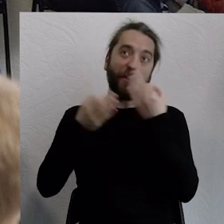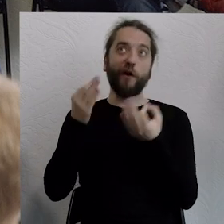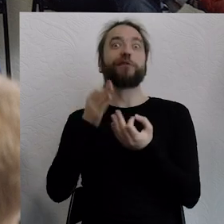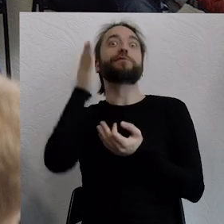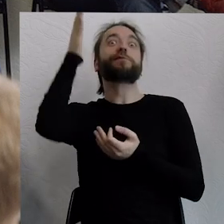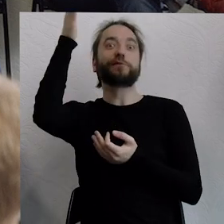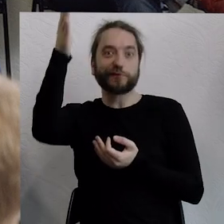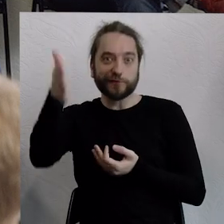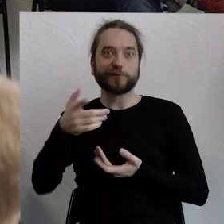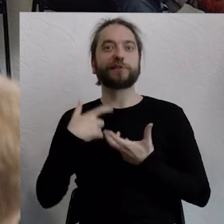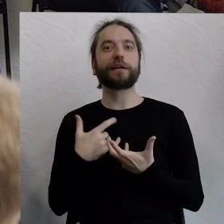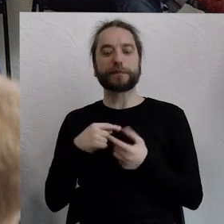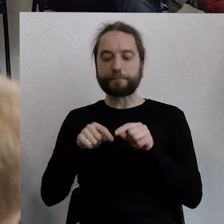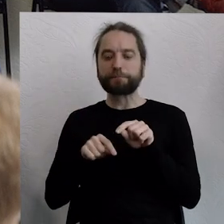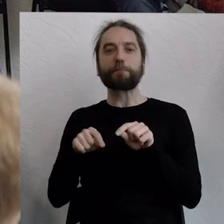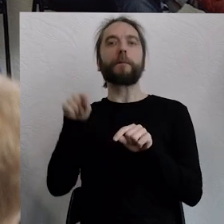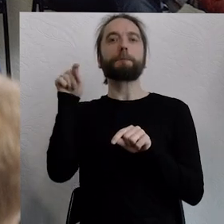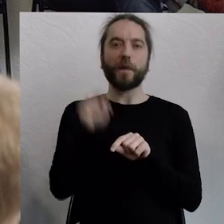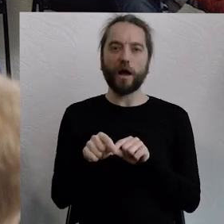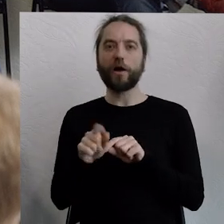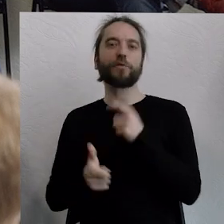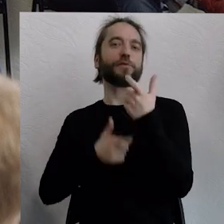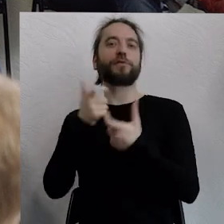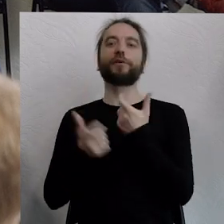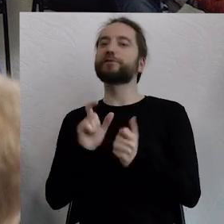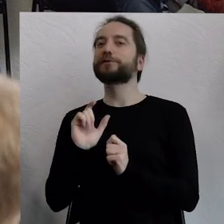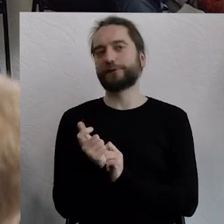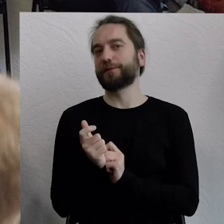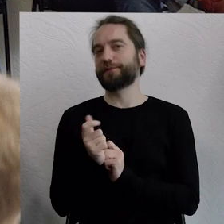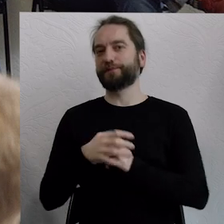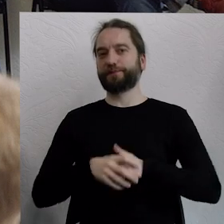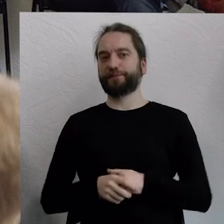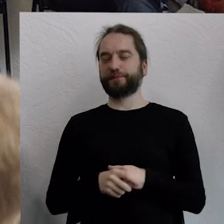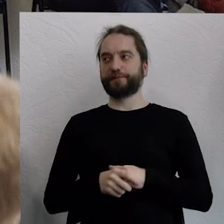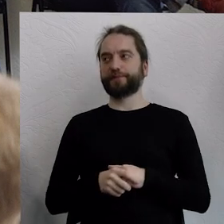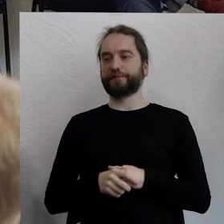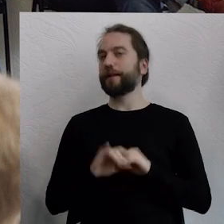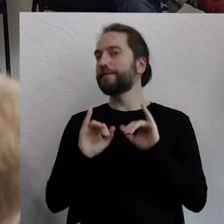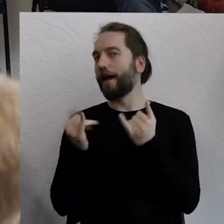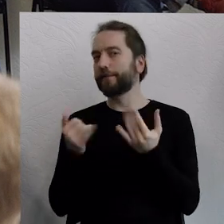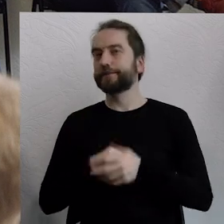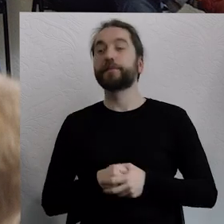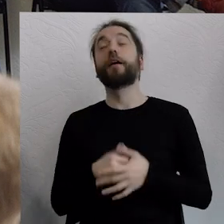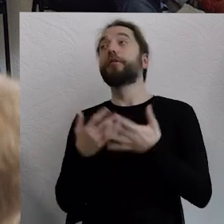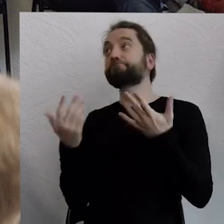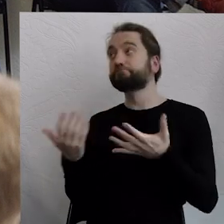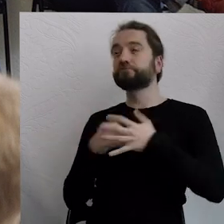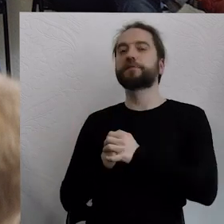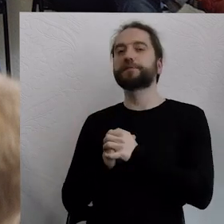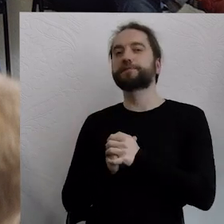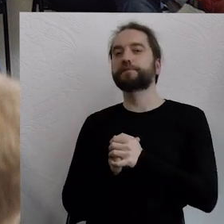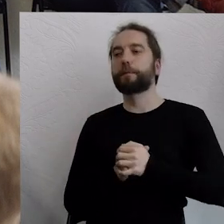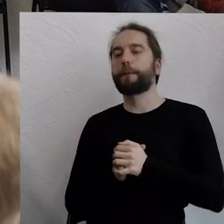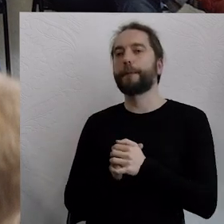chciałbym usłyszeć właśnie te pierwsze kroki, jak się tam skierować. To jest historia o tym, że